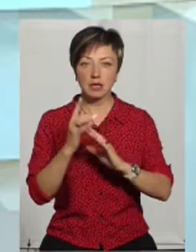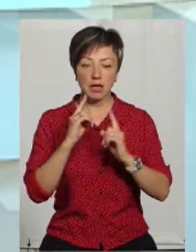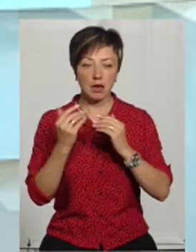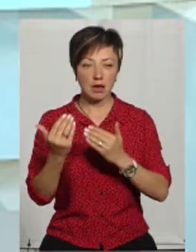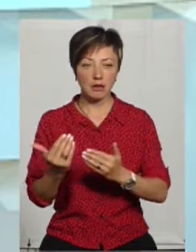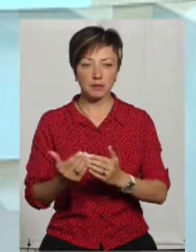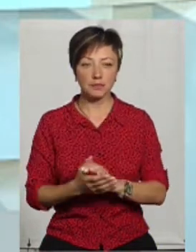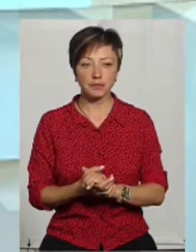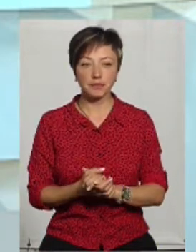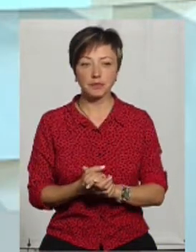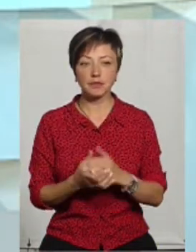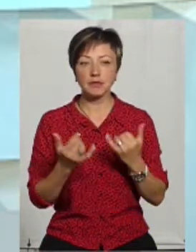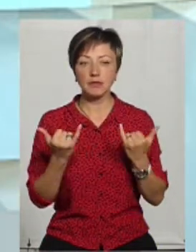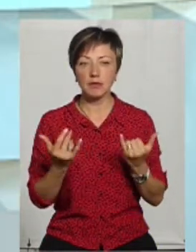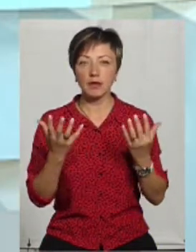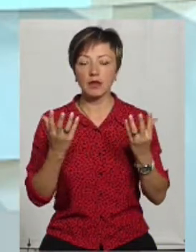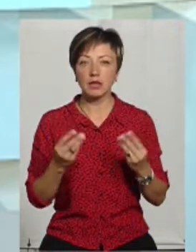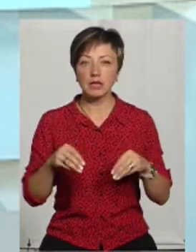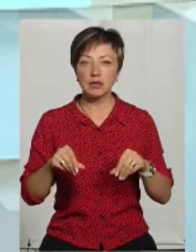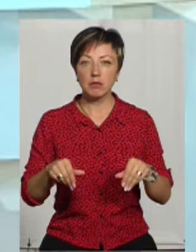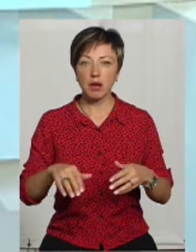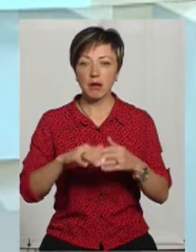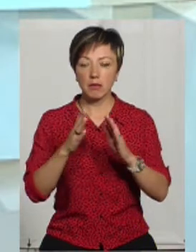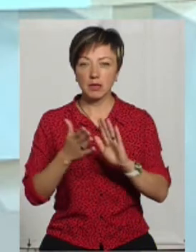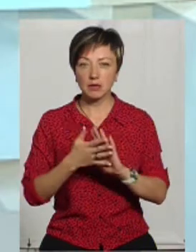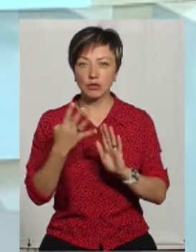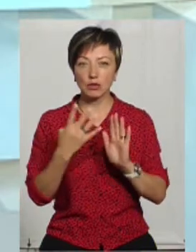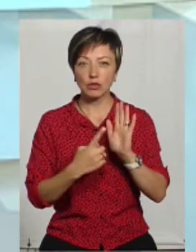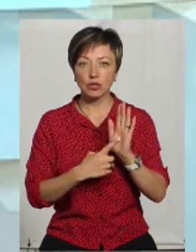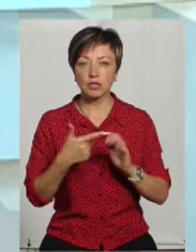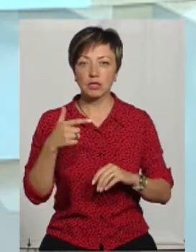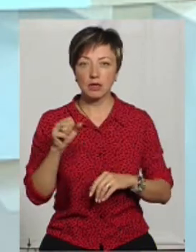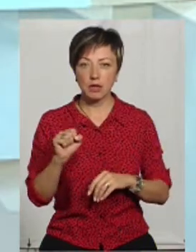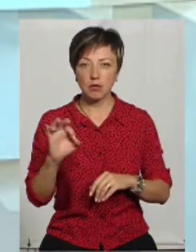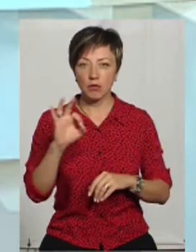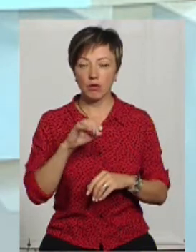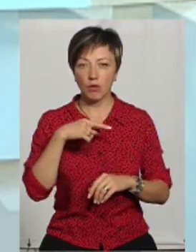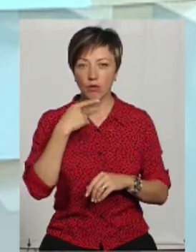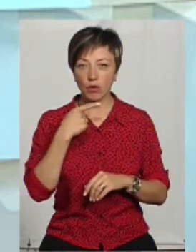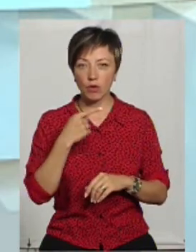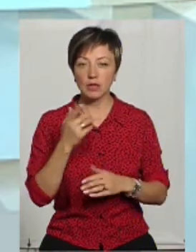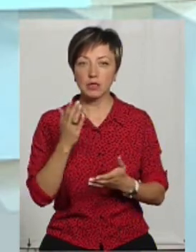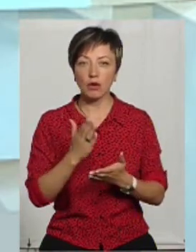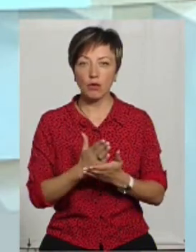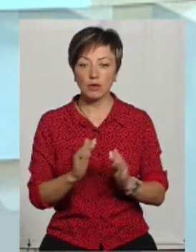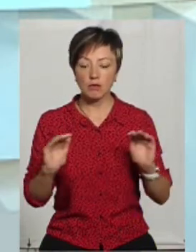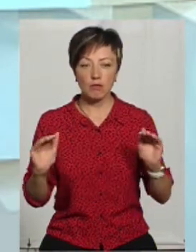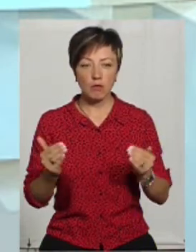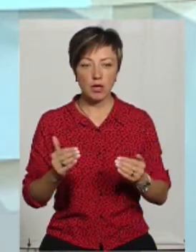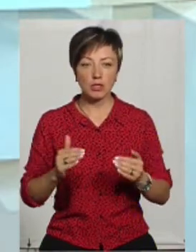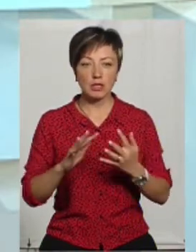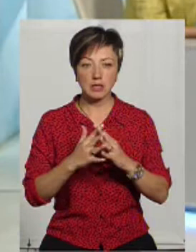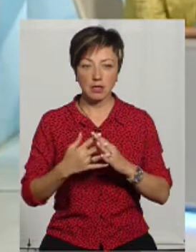раді. Бо на даний час даний земельний масив, в тому числі цих 46 гектарів, за які йдеться мова, вони знаходяться в межах